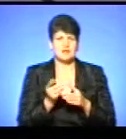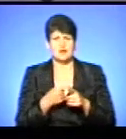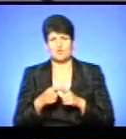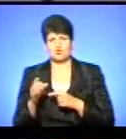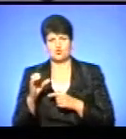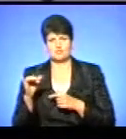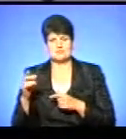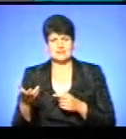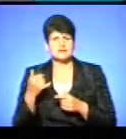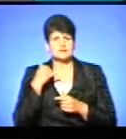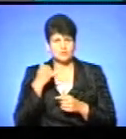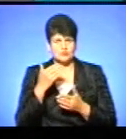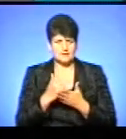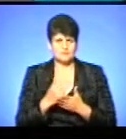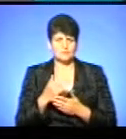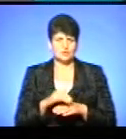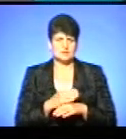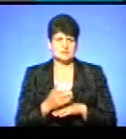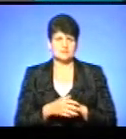Зрозуміло. Ще один дзвінок, будь ласка.